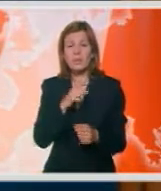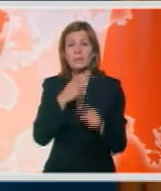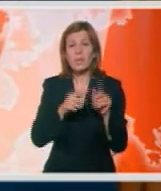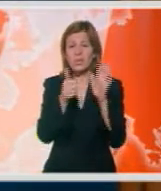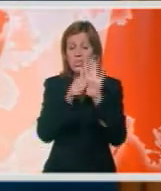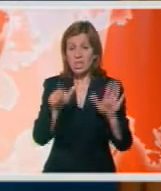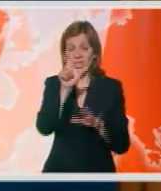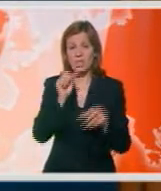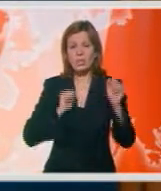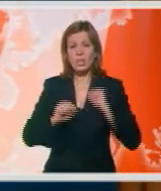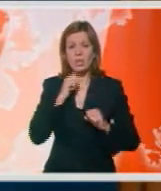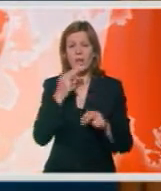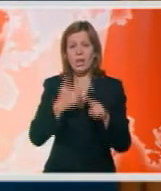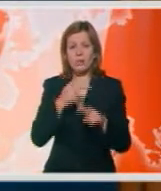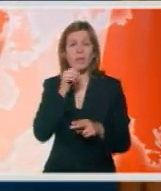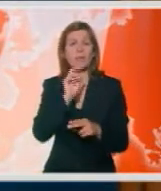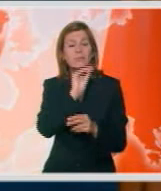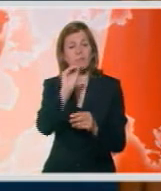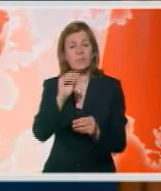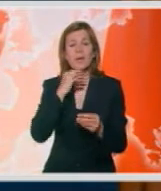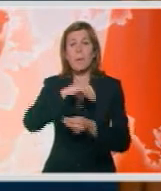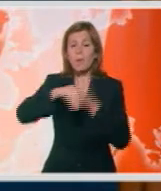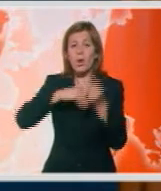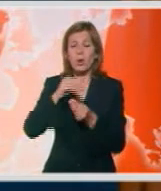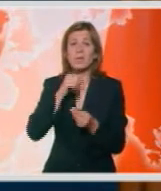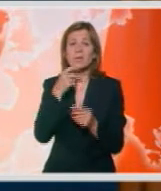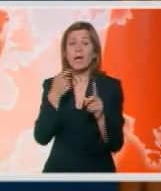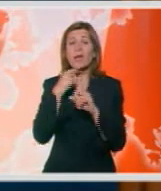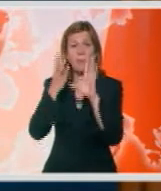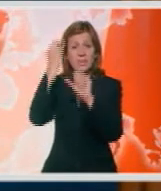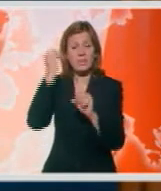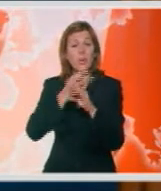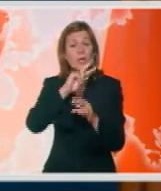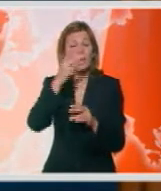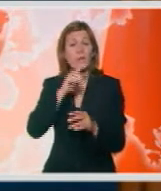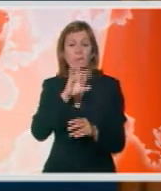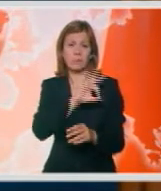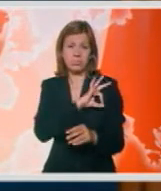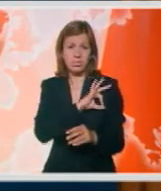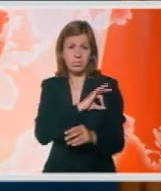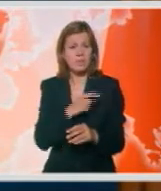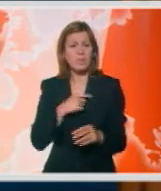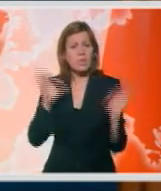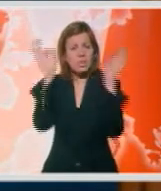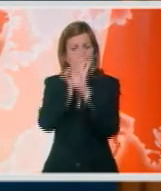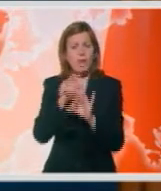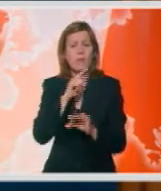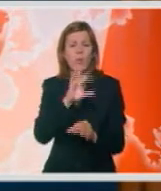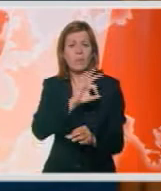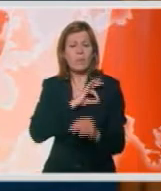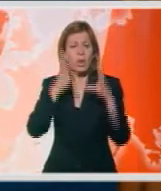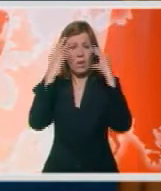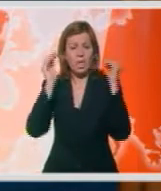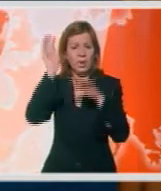šestne žrtava i obavestili njihove porodice i konzulate jer je bilo stranih državljana koji su stradali. Žalimo za žrtvama iz Holandije,